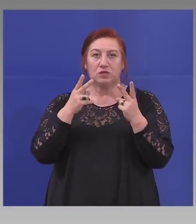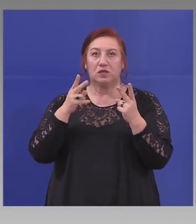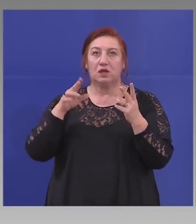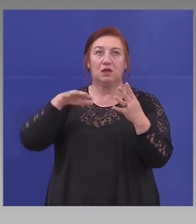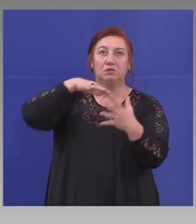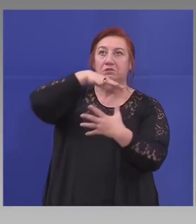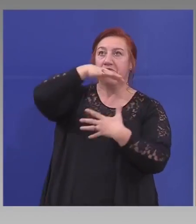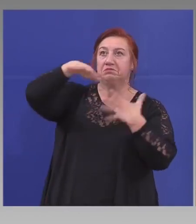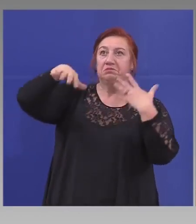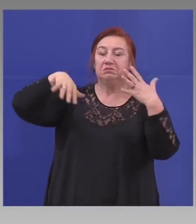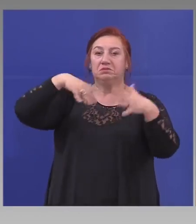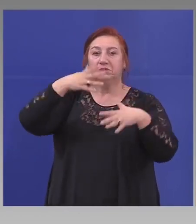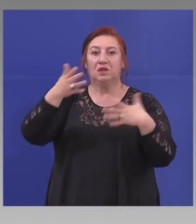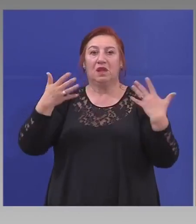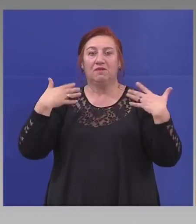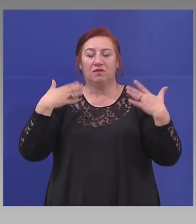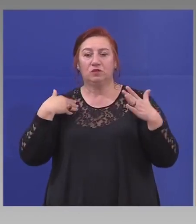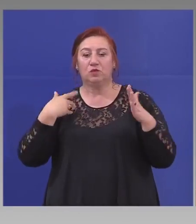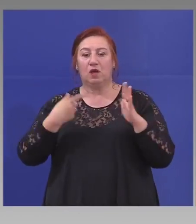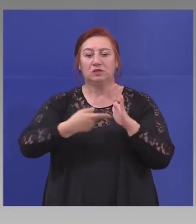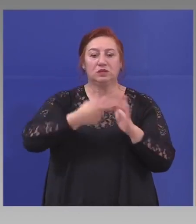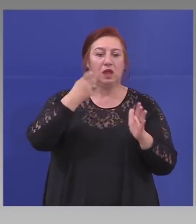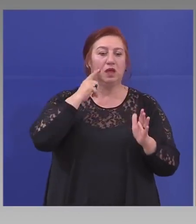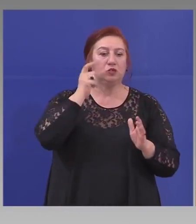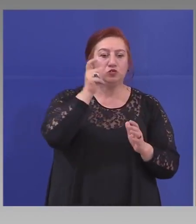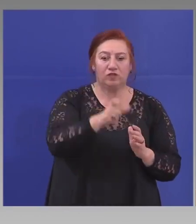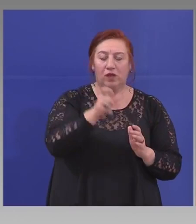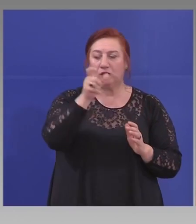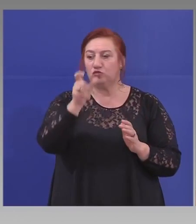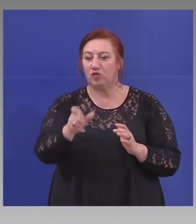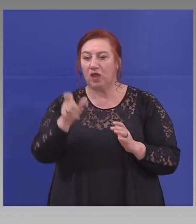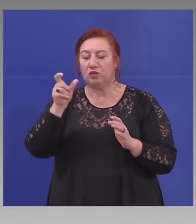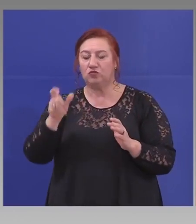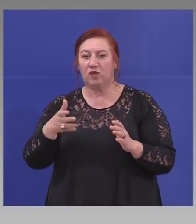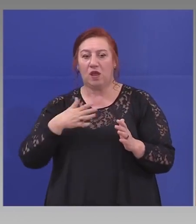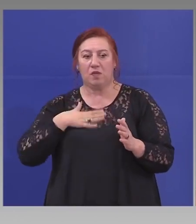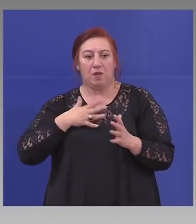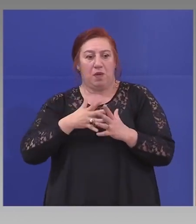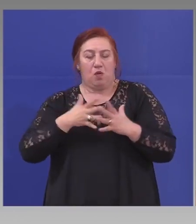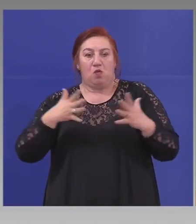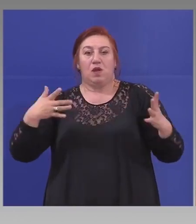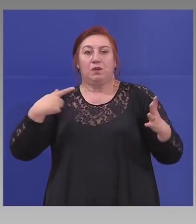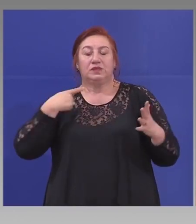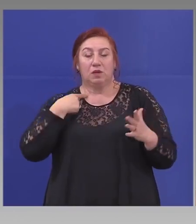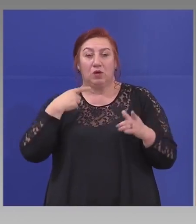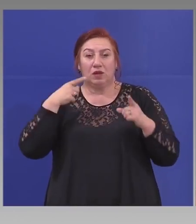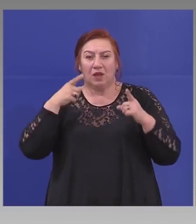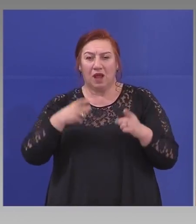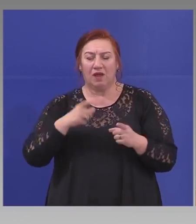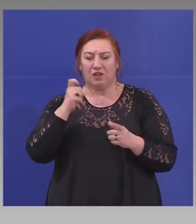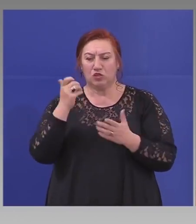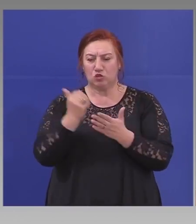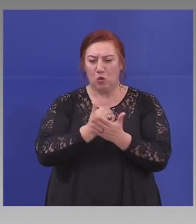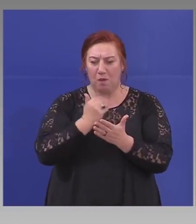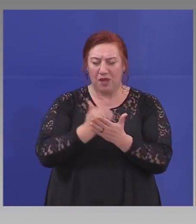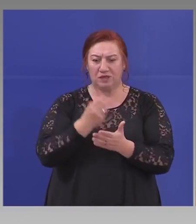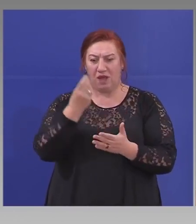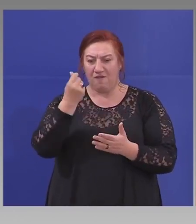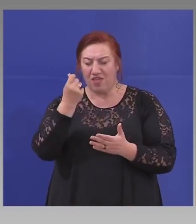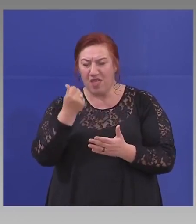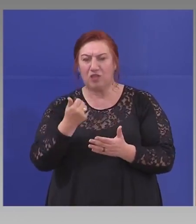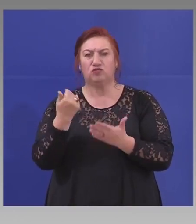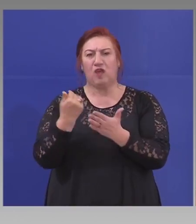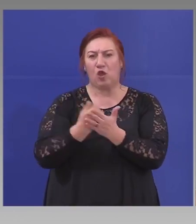нанася ударите си, понасяме щети и вече всички казват. А такава стопанска, финансо-економическа криза, като